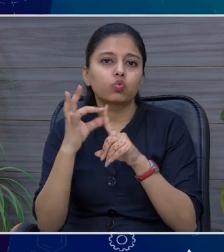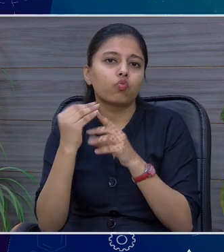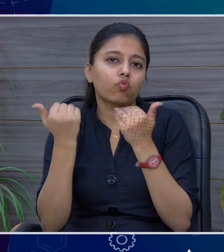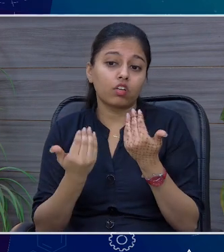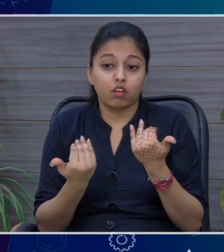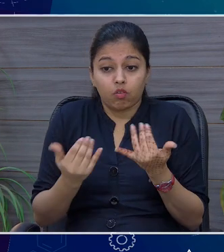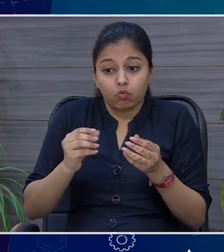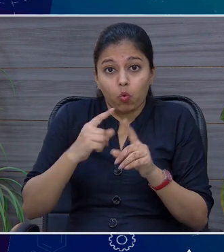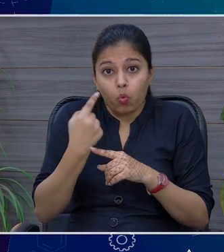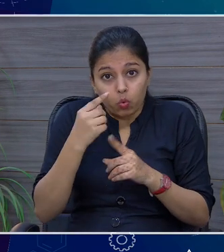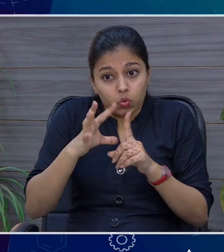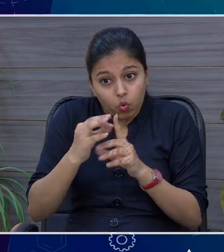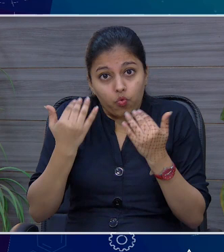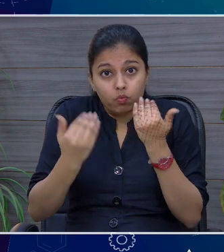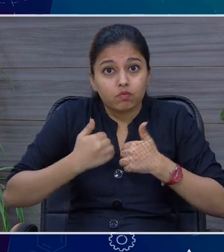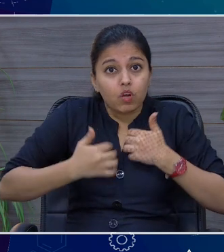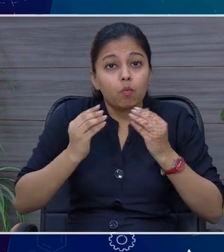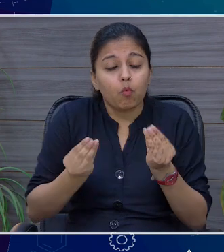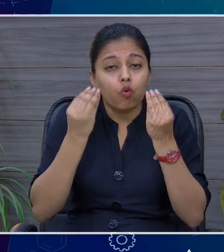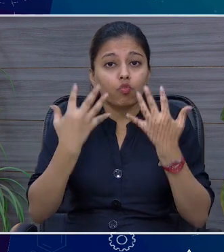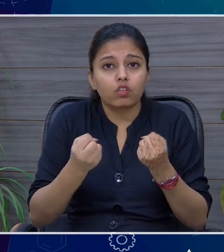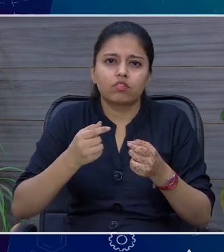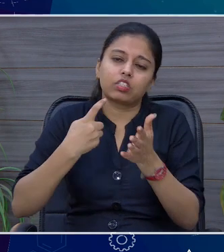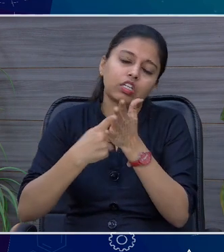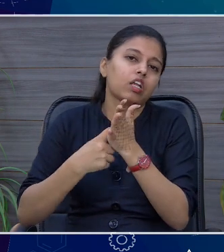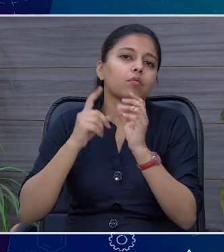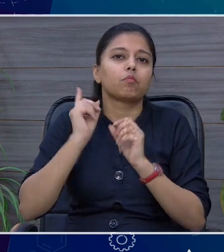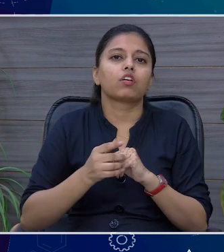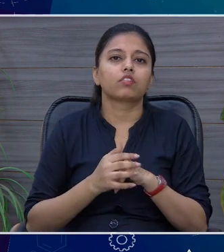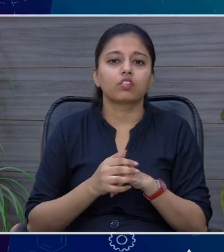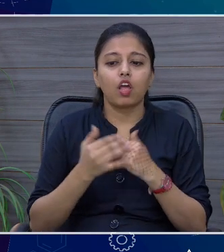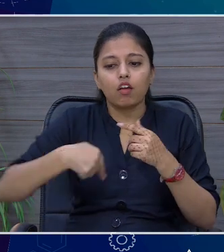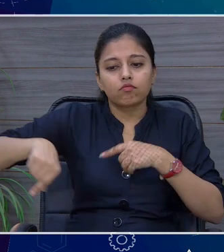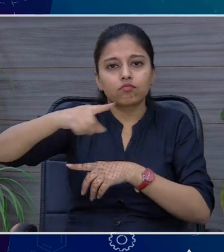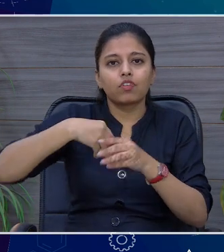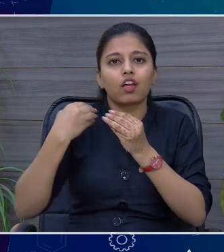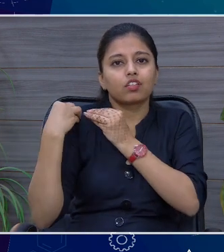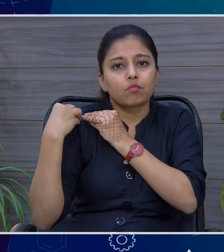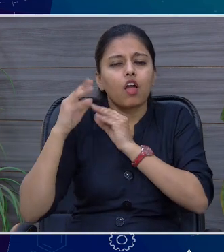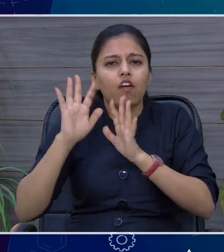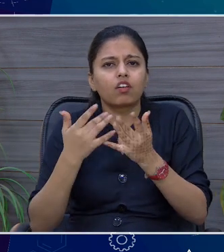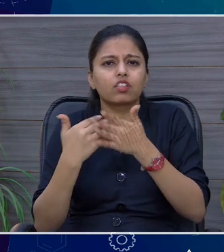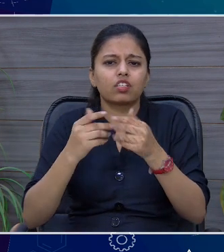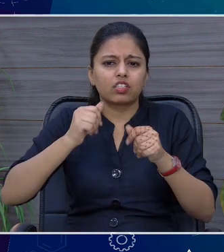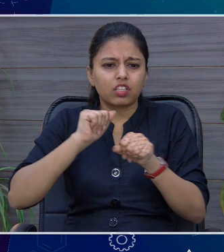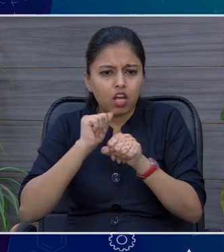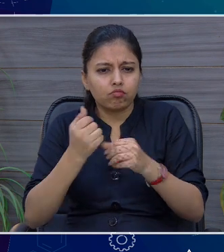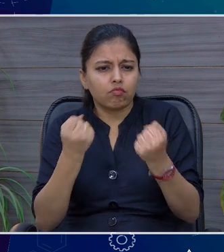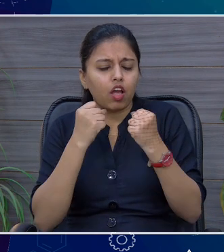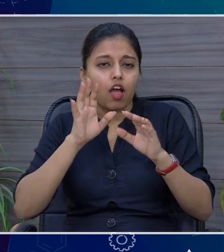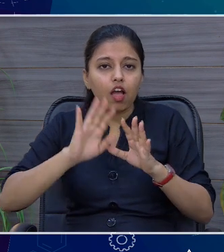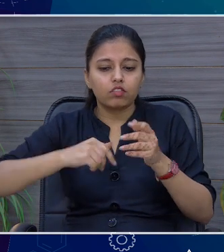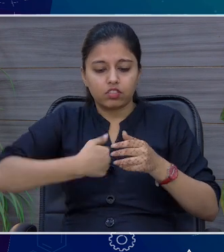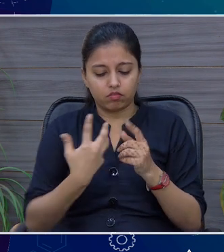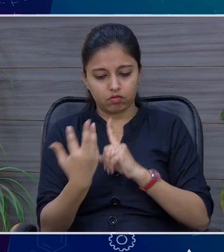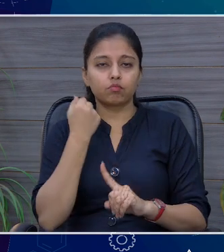चाहते हैं वो रिजल्ट भी उतना ही बहतर चाहते होंगे तो सब को अपनी अपनी जो काबिलियत है उसको पहचान लेना है अपनी स्ट्रेंट को पहचान लेना है उसके